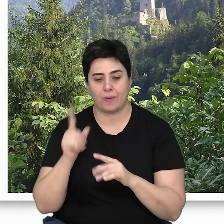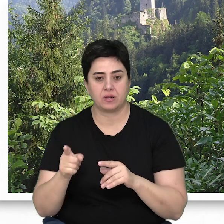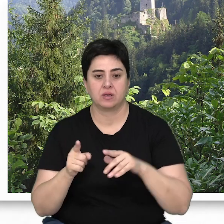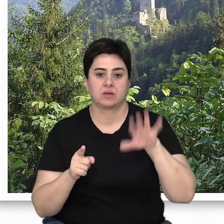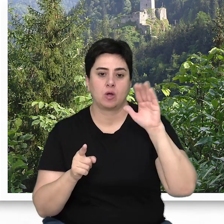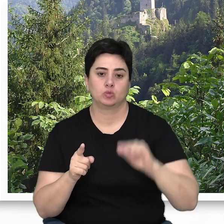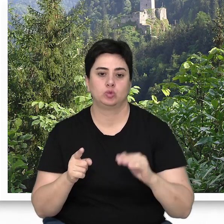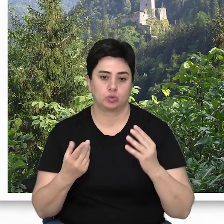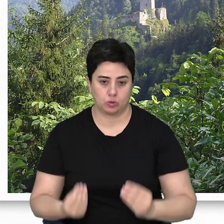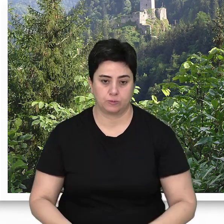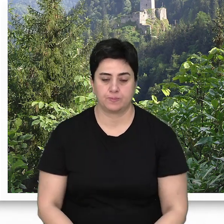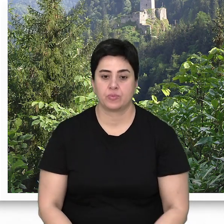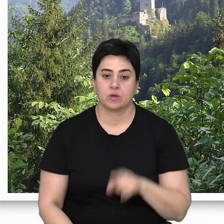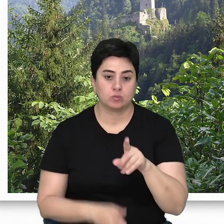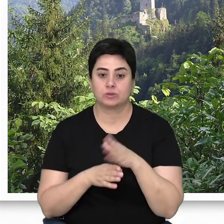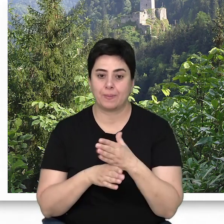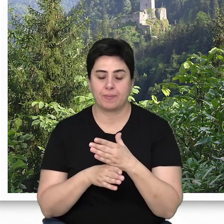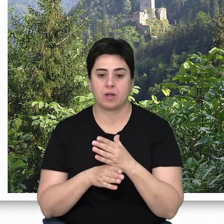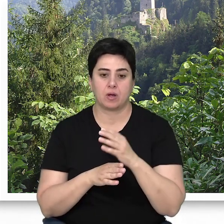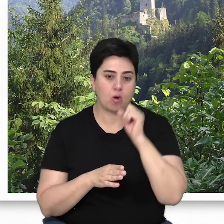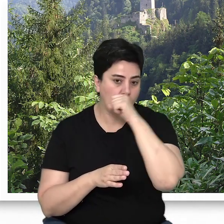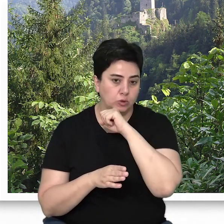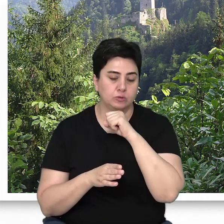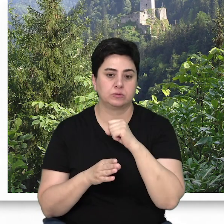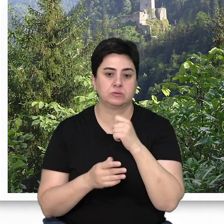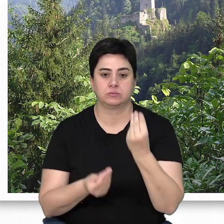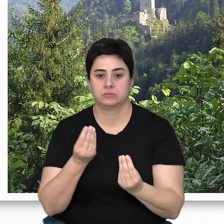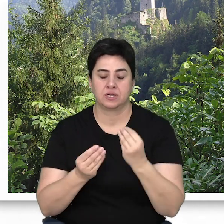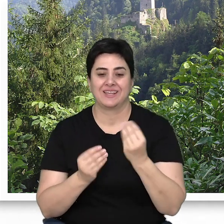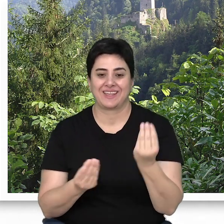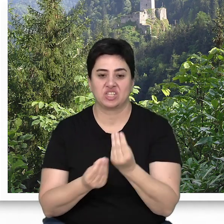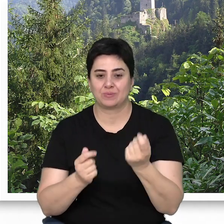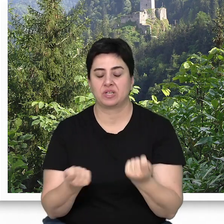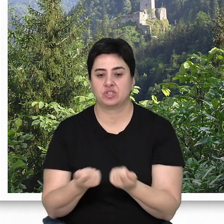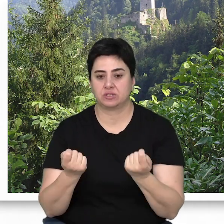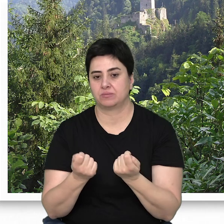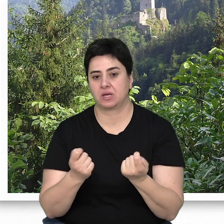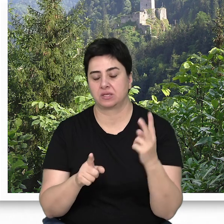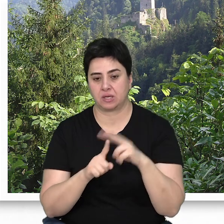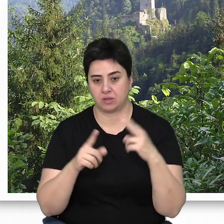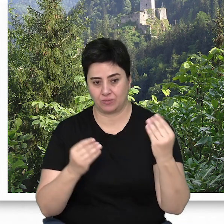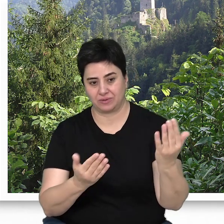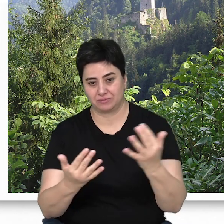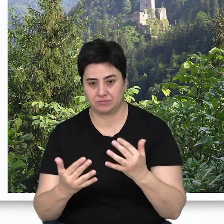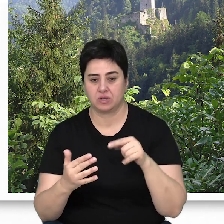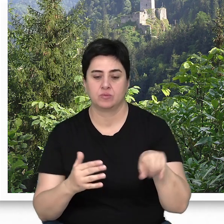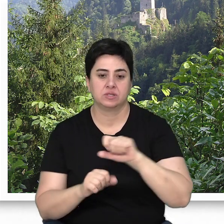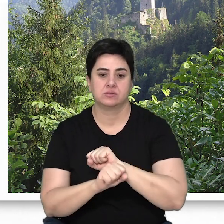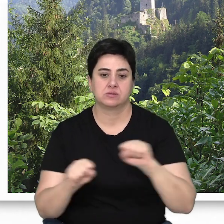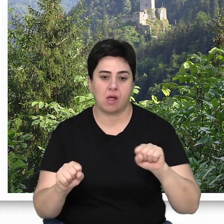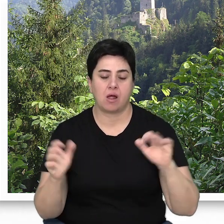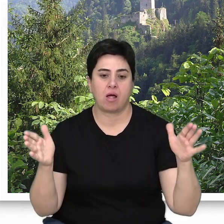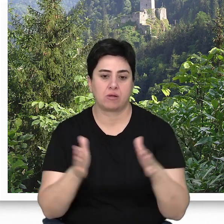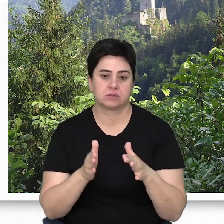ormanlara göre daha düşük. Bu sebeple, odun üretimi amacıyla gençleştirme çalışmalarına dahil edilmeleri, bu